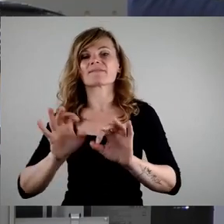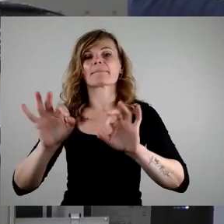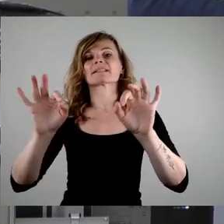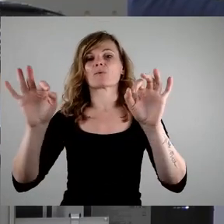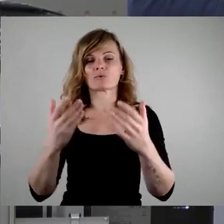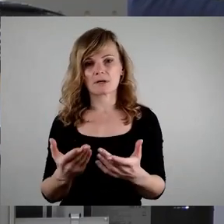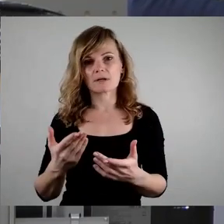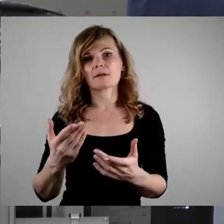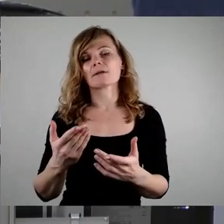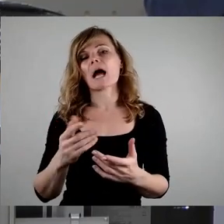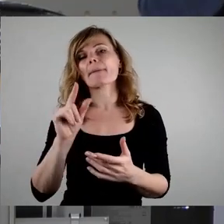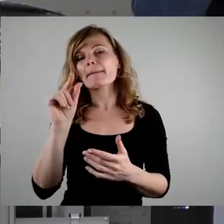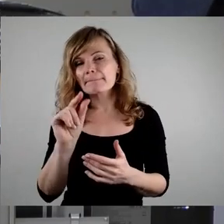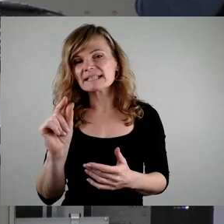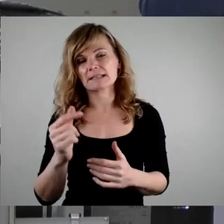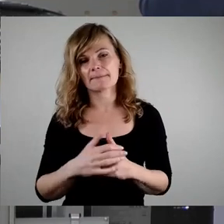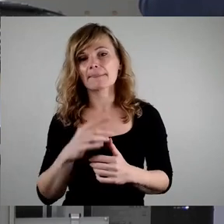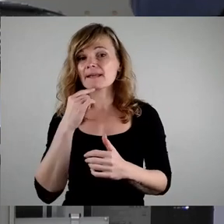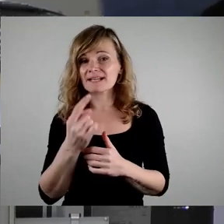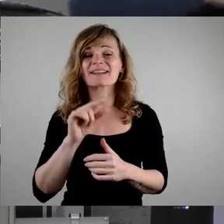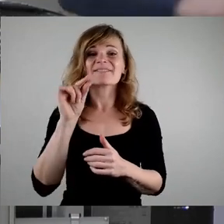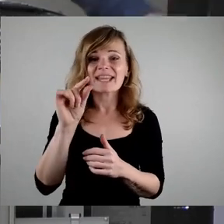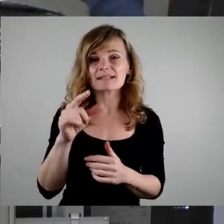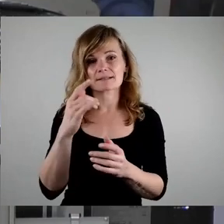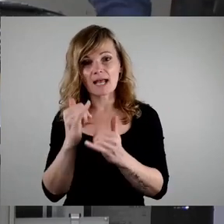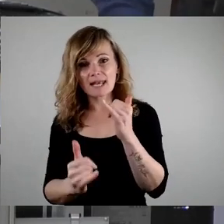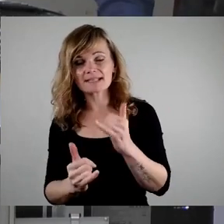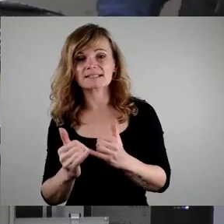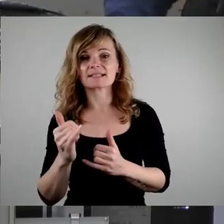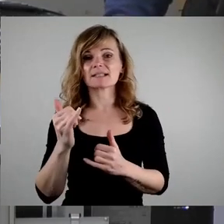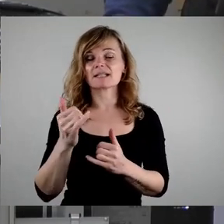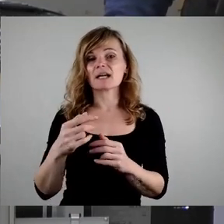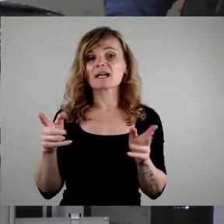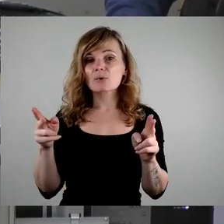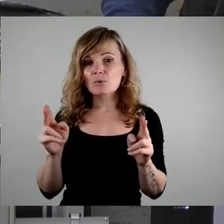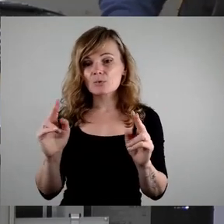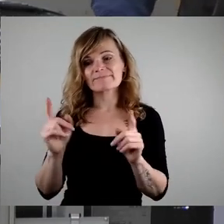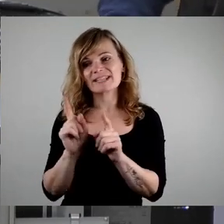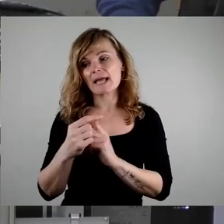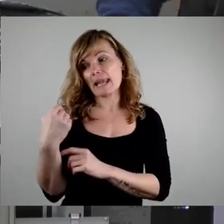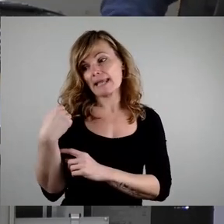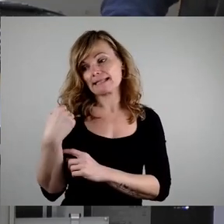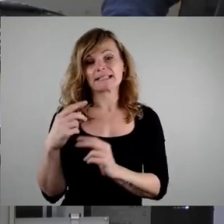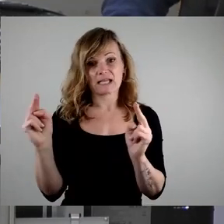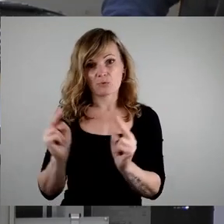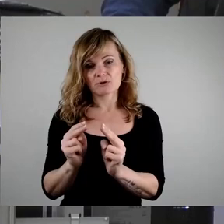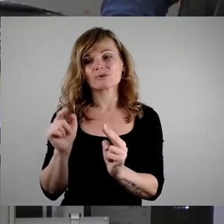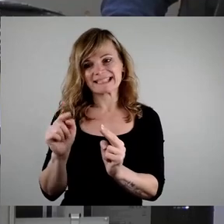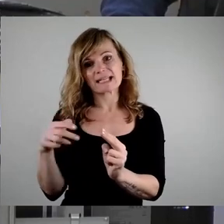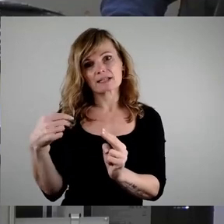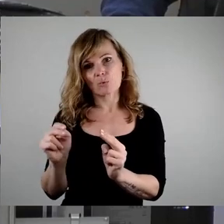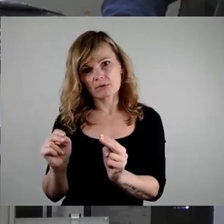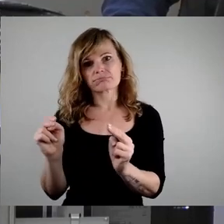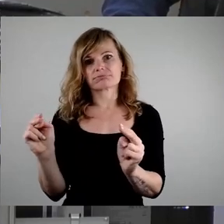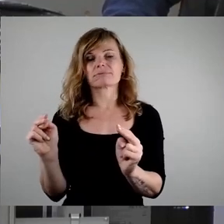geringfügig, indem er sagt, wenigstens die letzte und Kürzung wird gewissermaßen zurückgenommen. Sie bekommen die